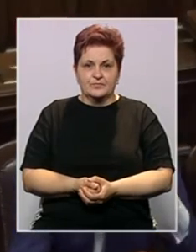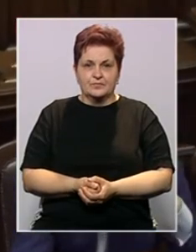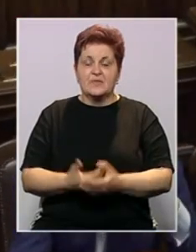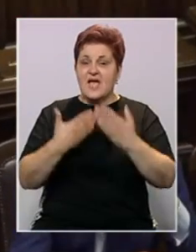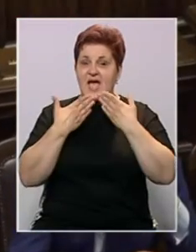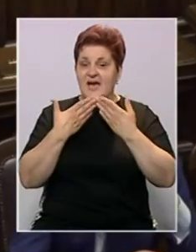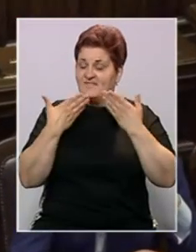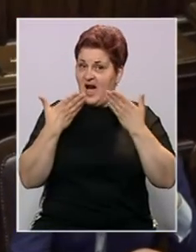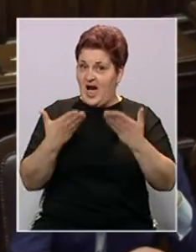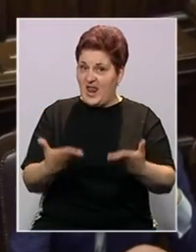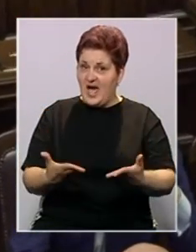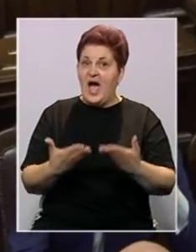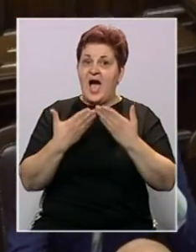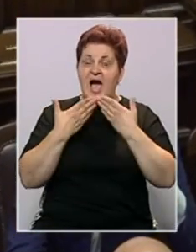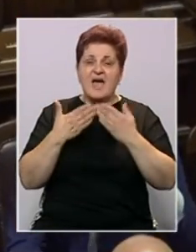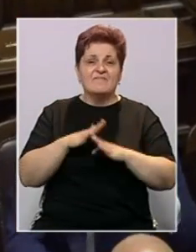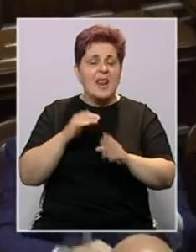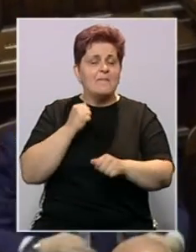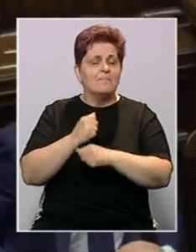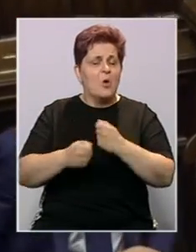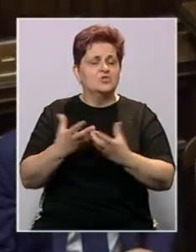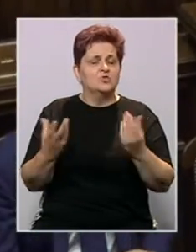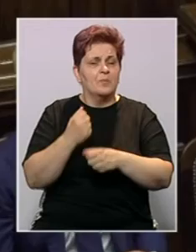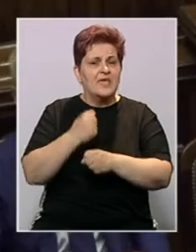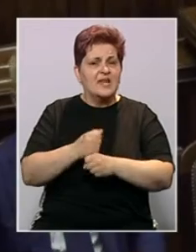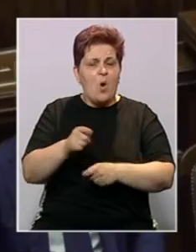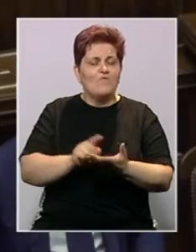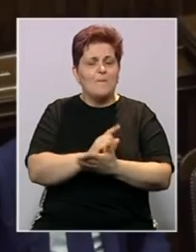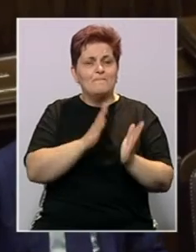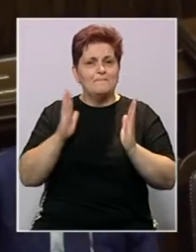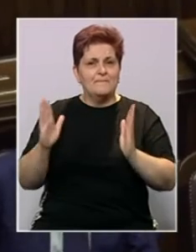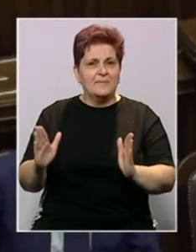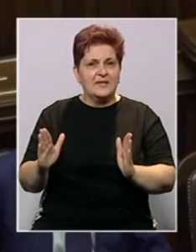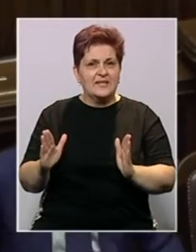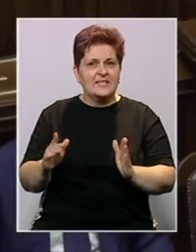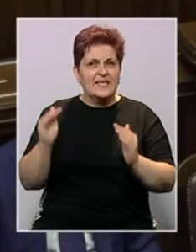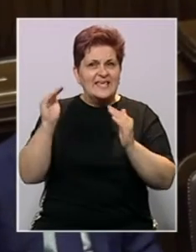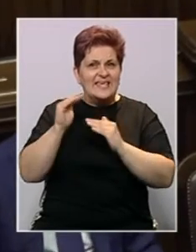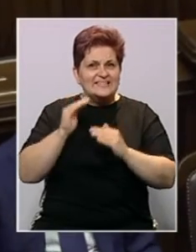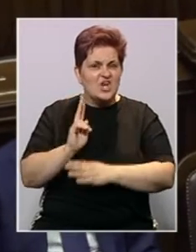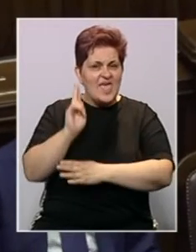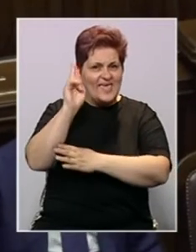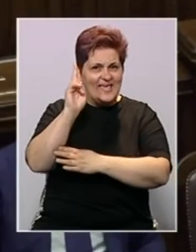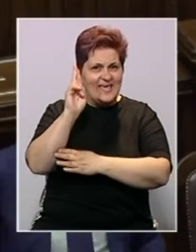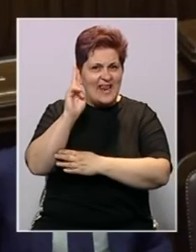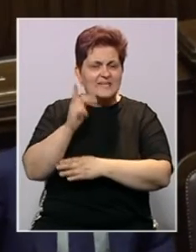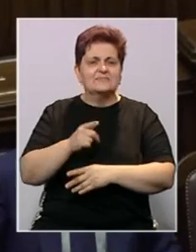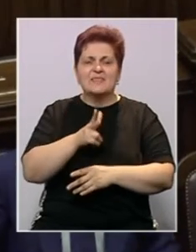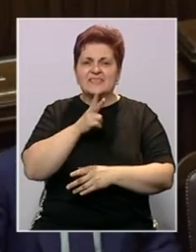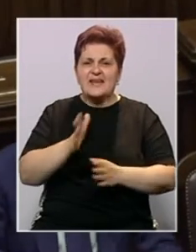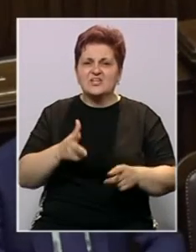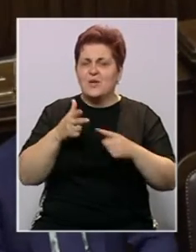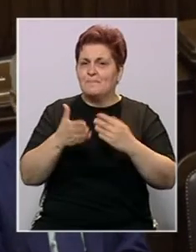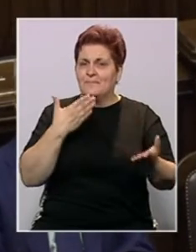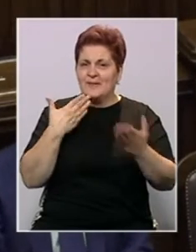Hvala vam na ovome, hvala vam za sav posao koji smo zajedno uradili tokom ovog perioda. U svijetlu sinočnjeg glasanja Senata Republike tražim da se